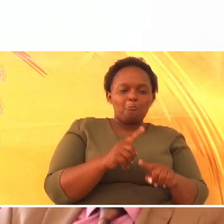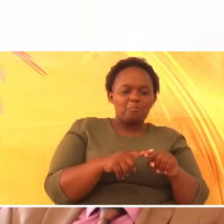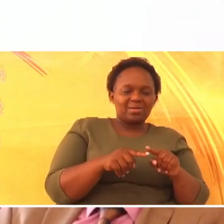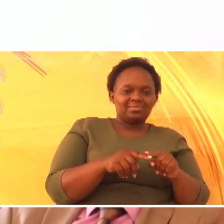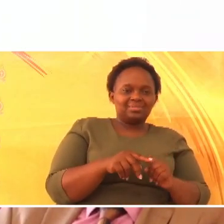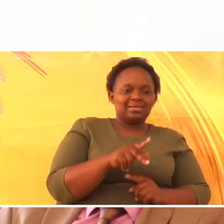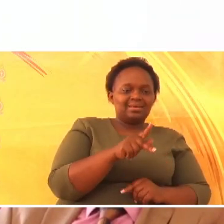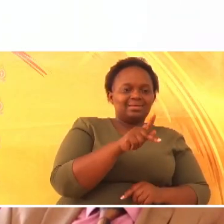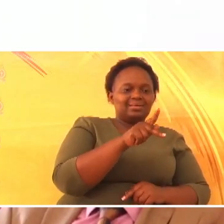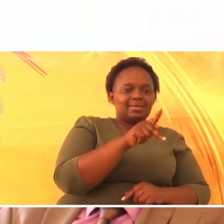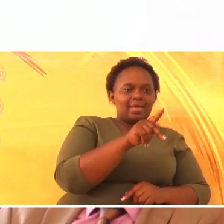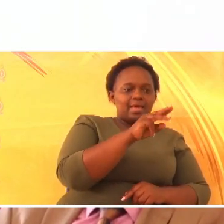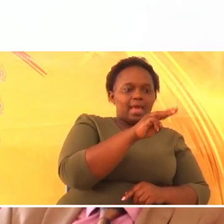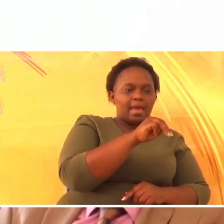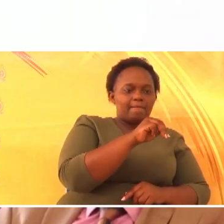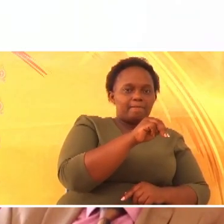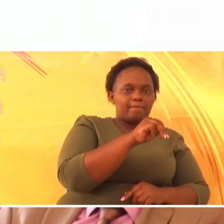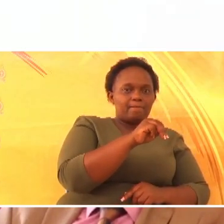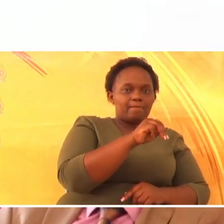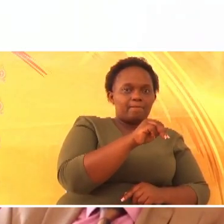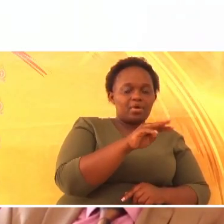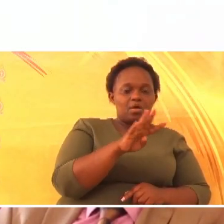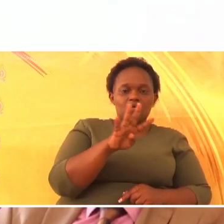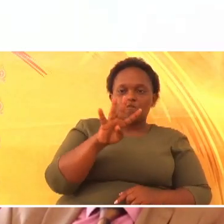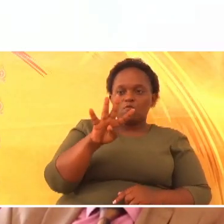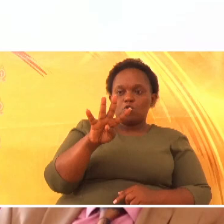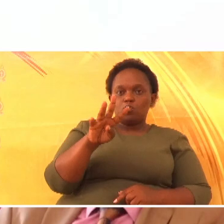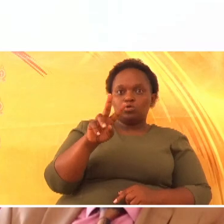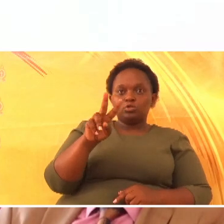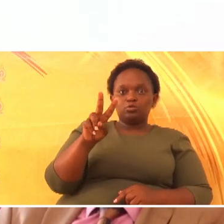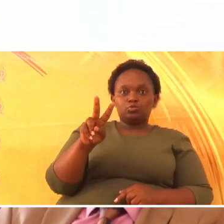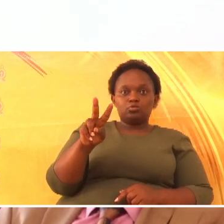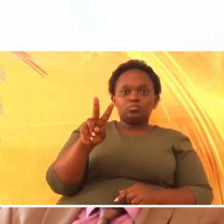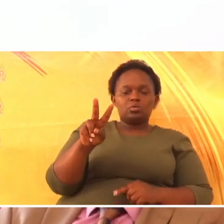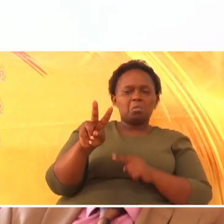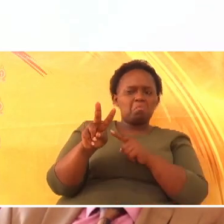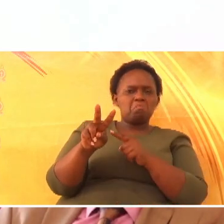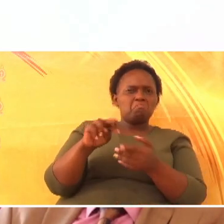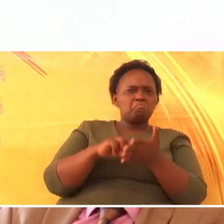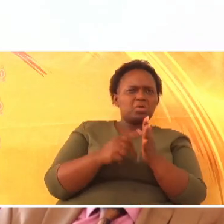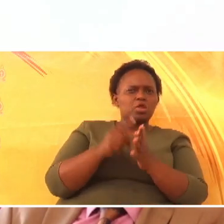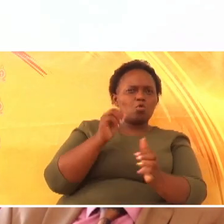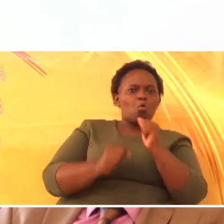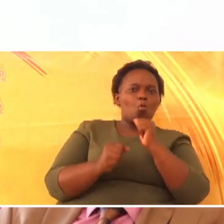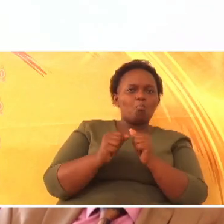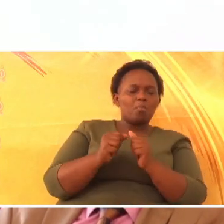arubaine na mbili, marathon. Mbio,